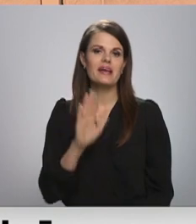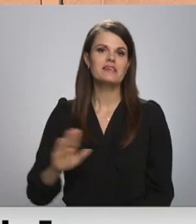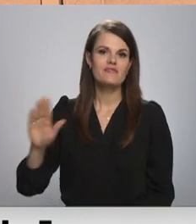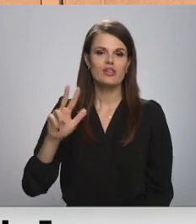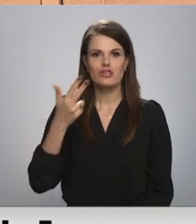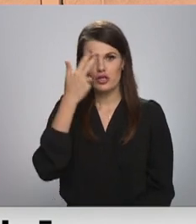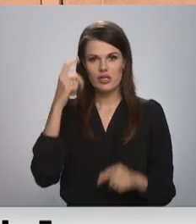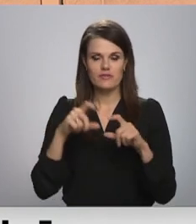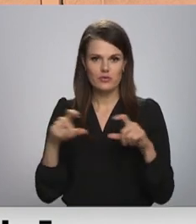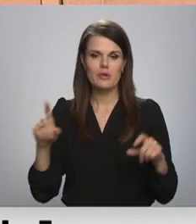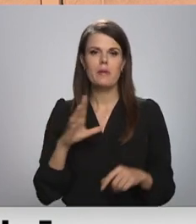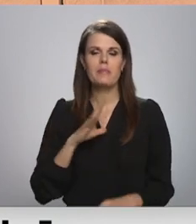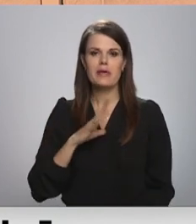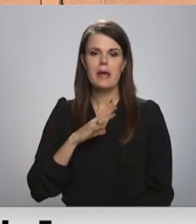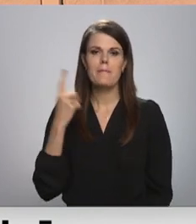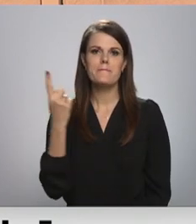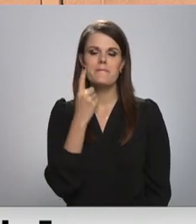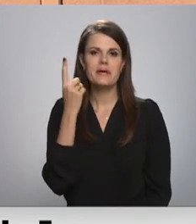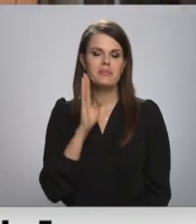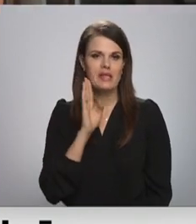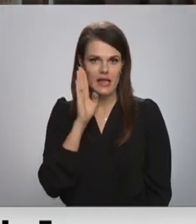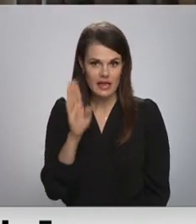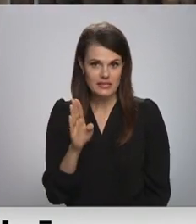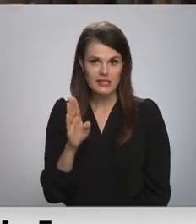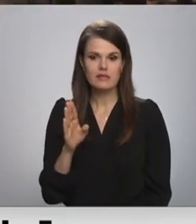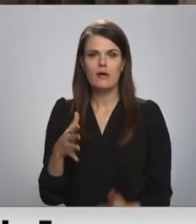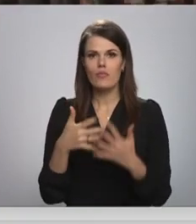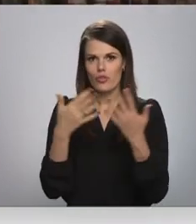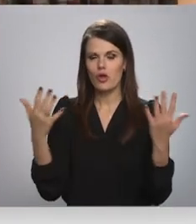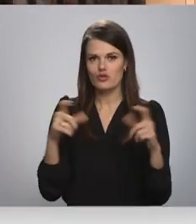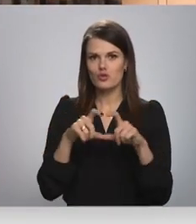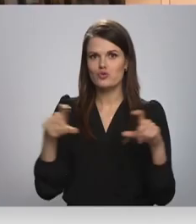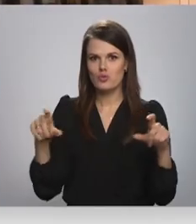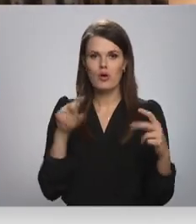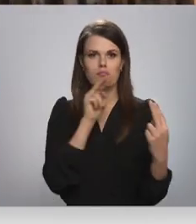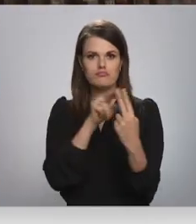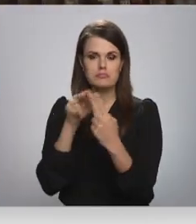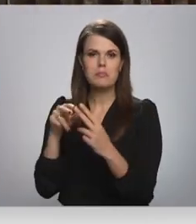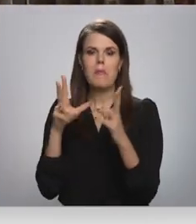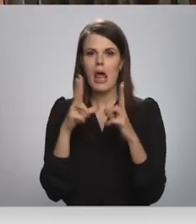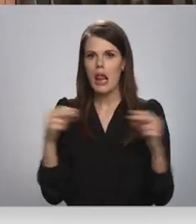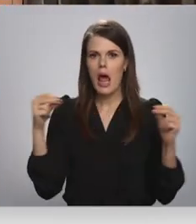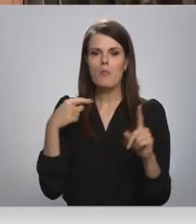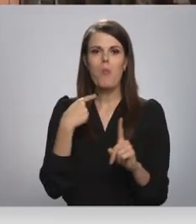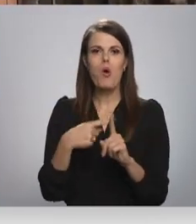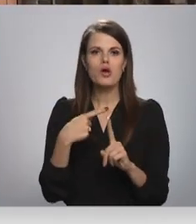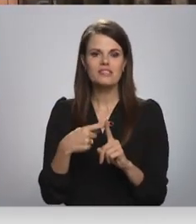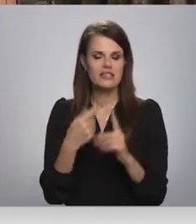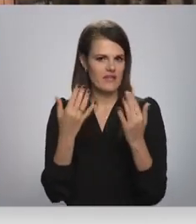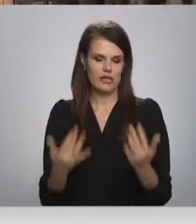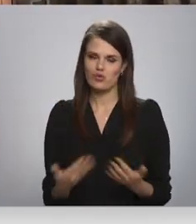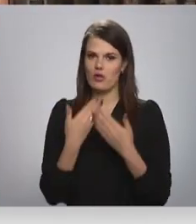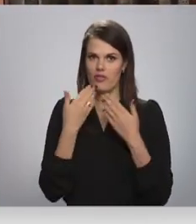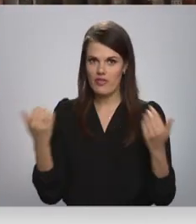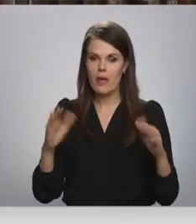notika vien pirmdienas rītā. Vairākās skolās, ar kurām sazinājāmies par laimi, pozitīvu paštestu rezultātu nebija.